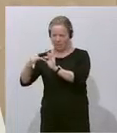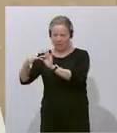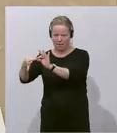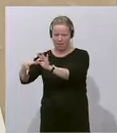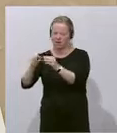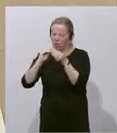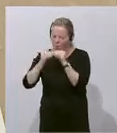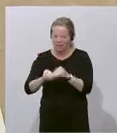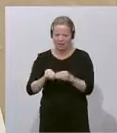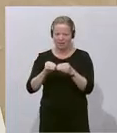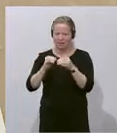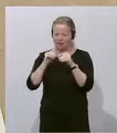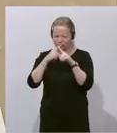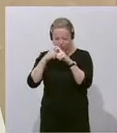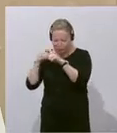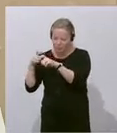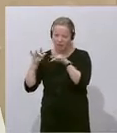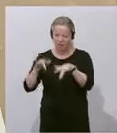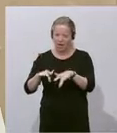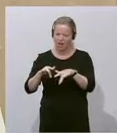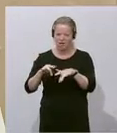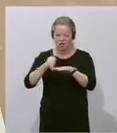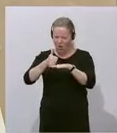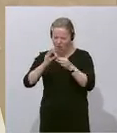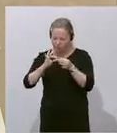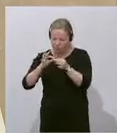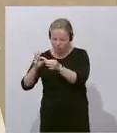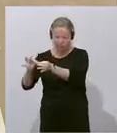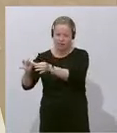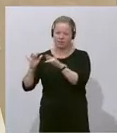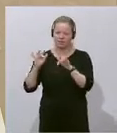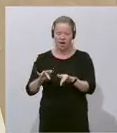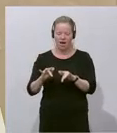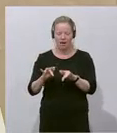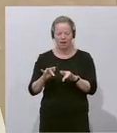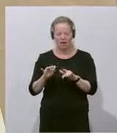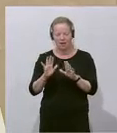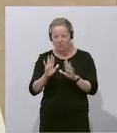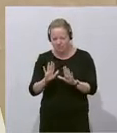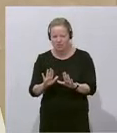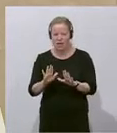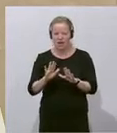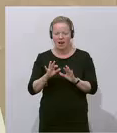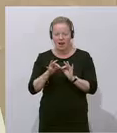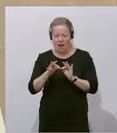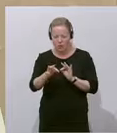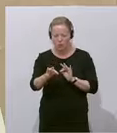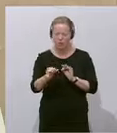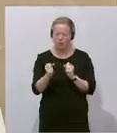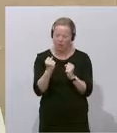extrem komplizierte Verschlüsselung, mit extrem langsamen Leitungen